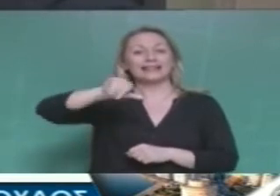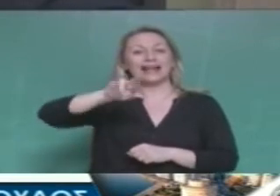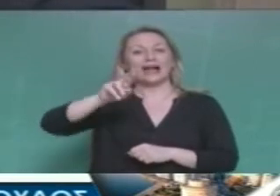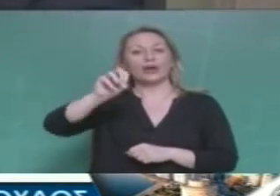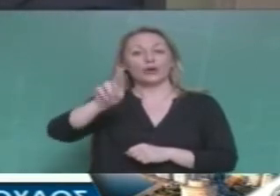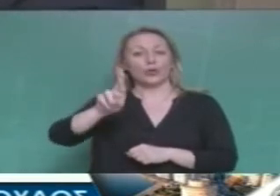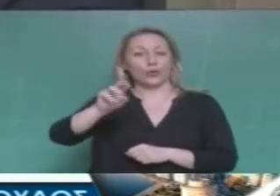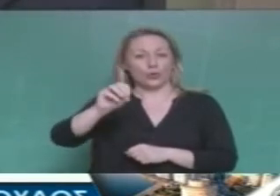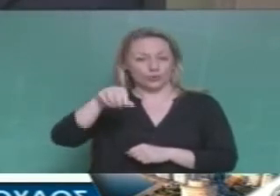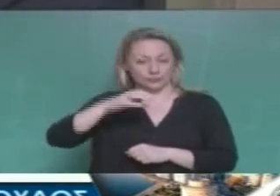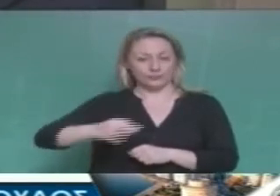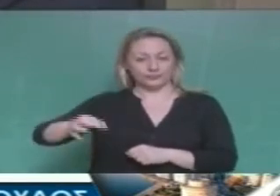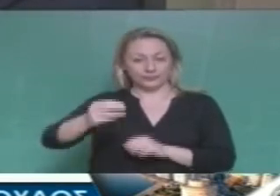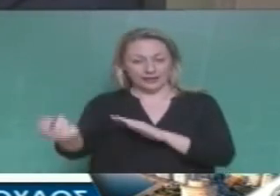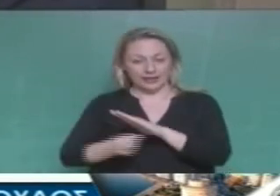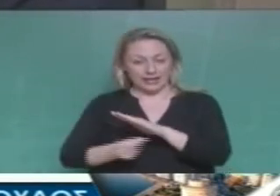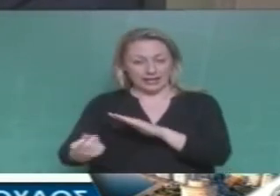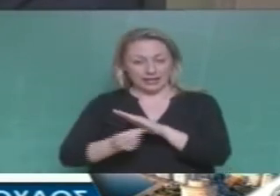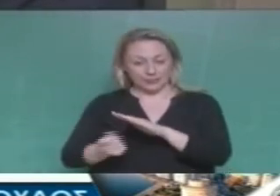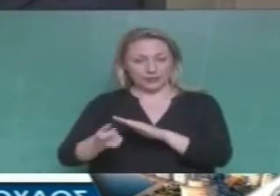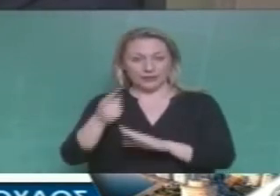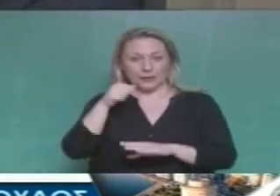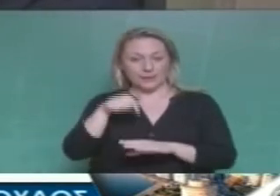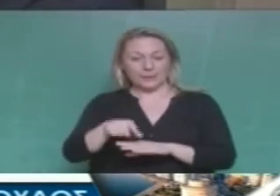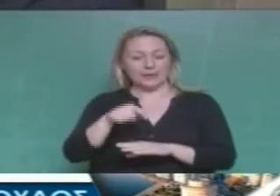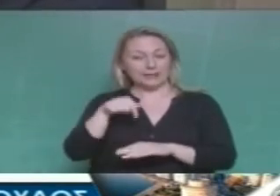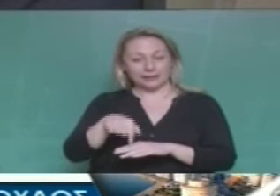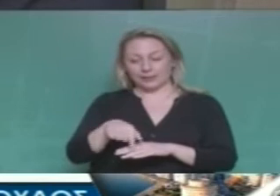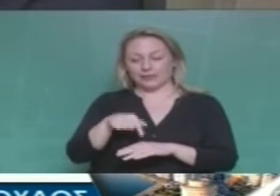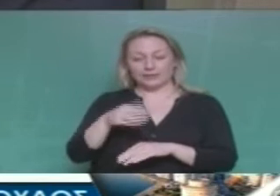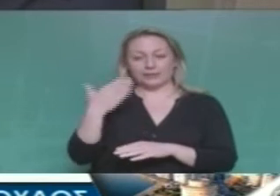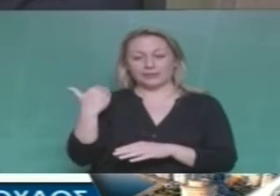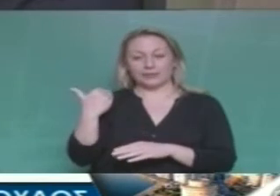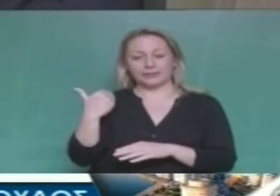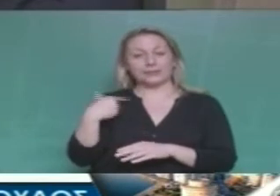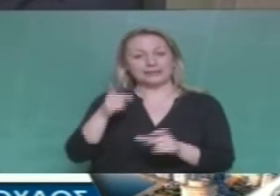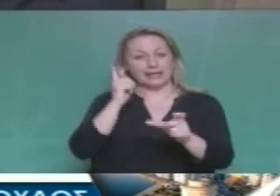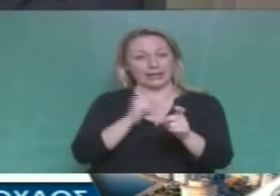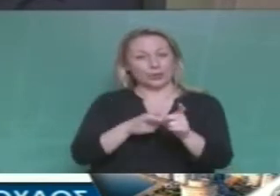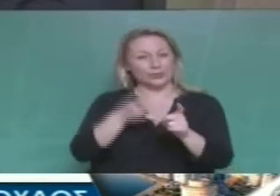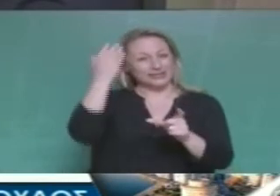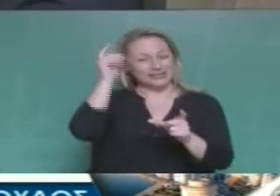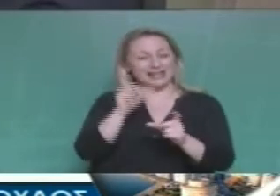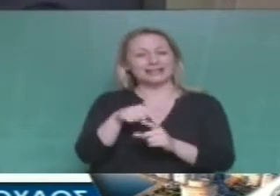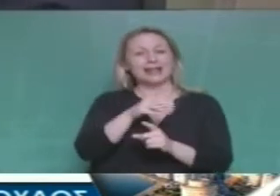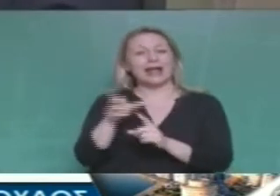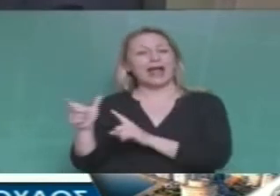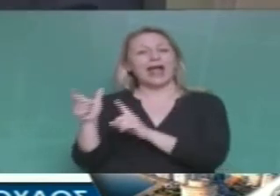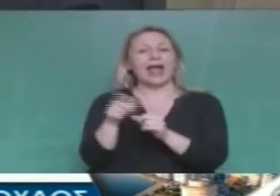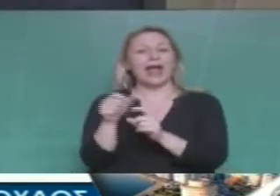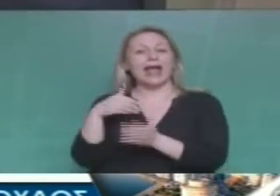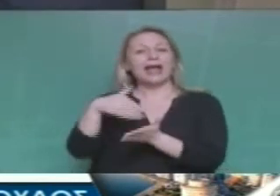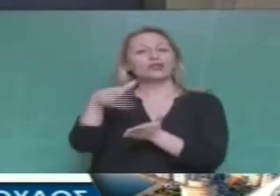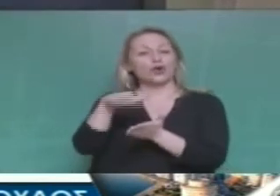Που βεβαίως οι πρόσφυγες ήταν που την εγγενίασαν στην νεότερη ιστορική περίοδο, πριν από τους κομμουνιστές, τους Αριστερίους και τους Δημοκράτες, τον